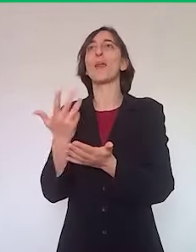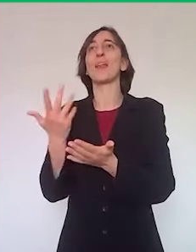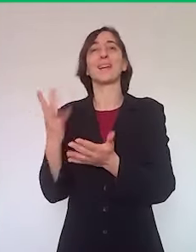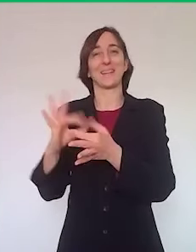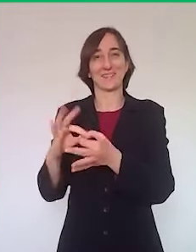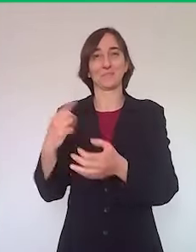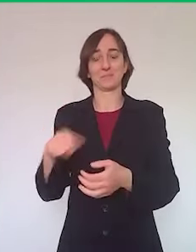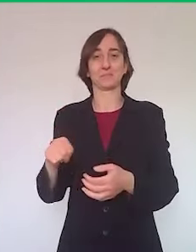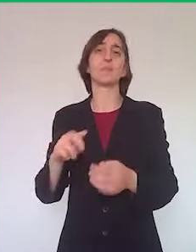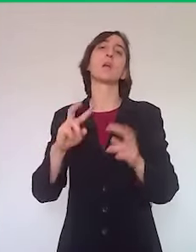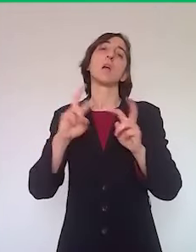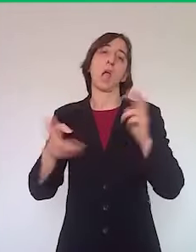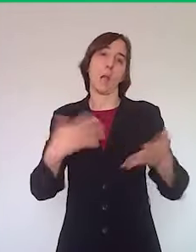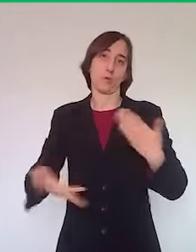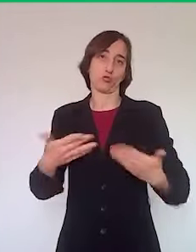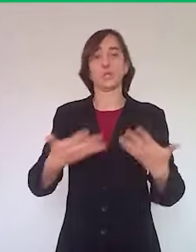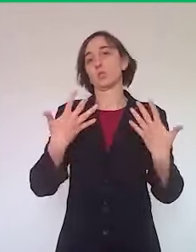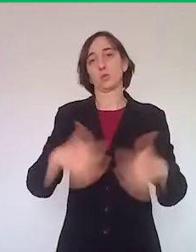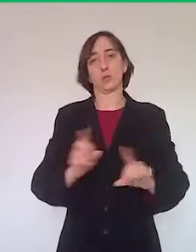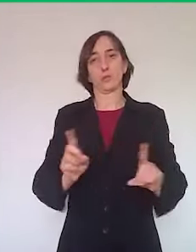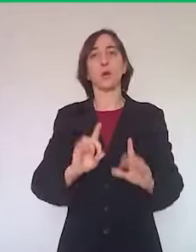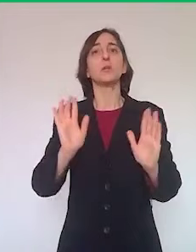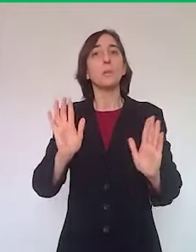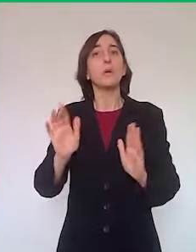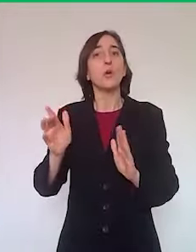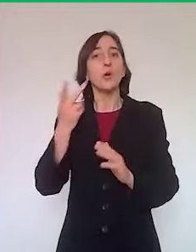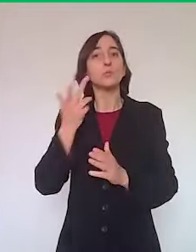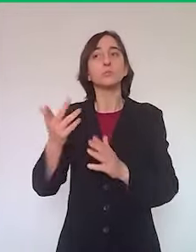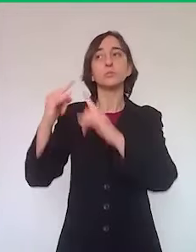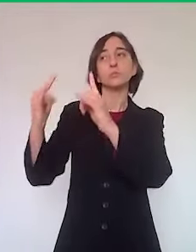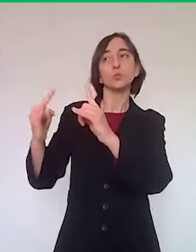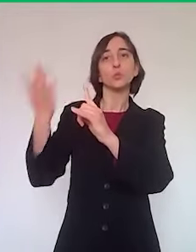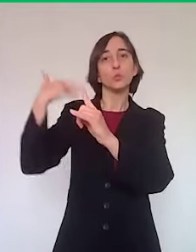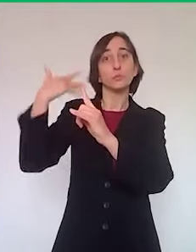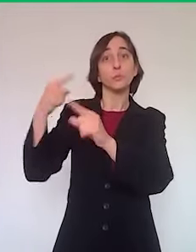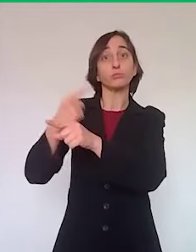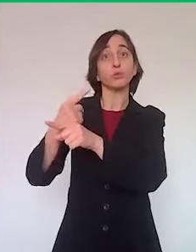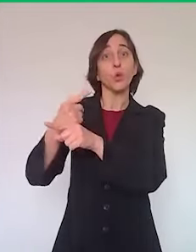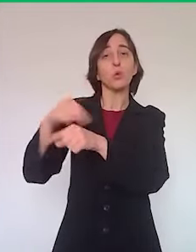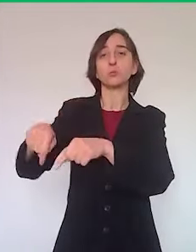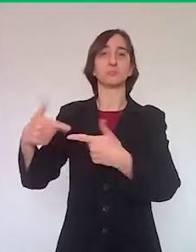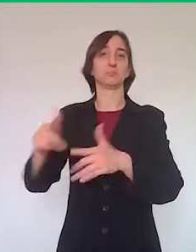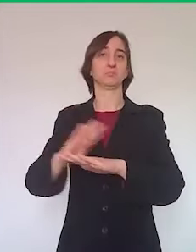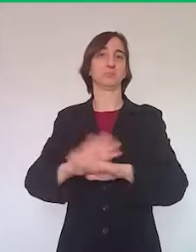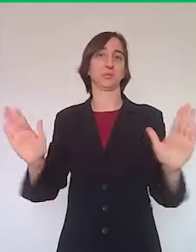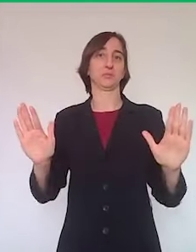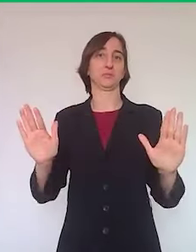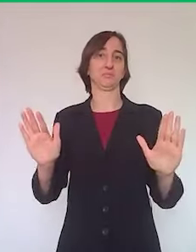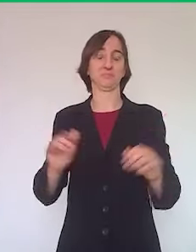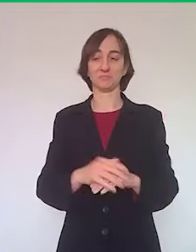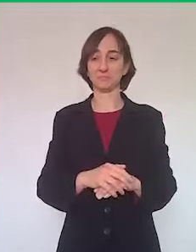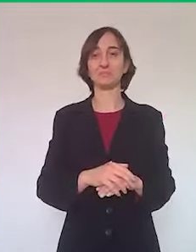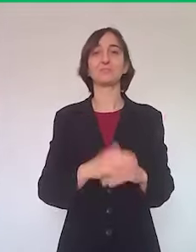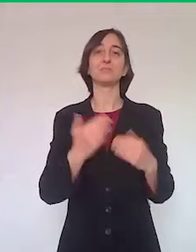struttura aggiuntiva di cui prima avevamo bisogno oggi non c'è più necessità, però voglio ringraziare l'EPIDA per l